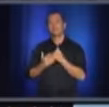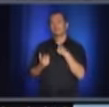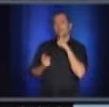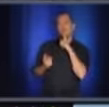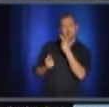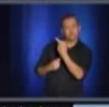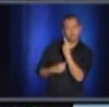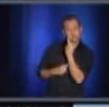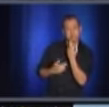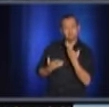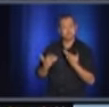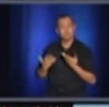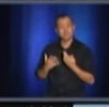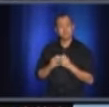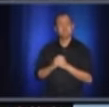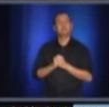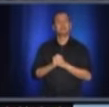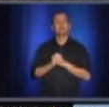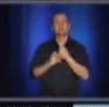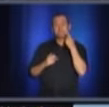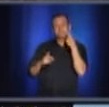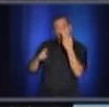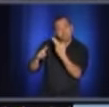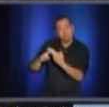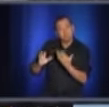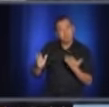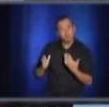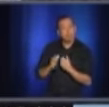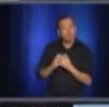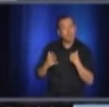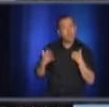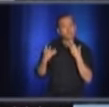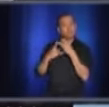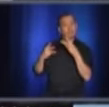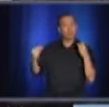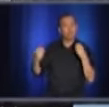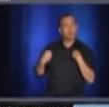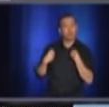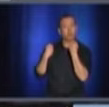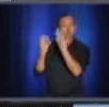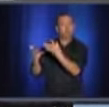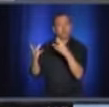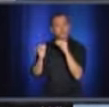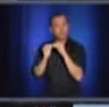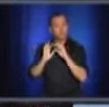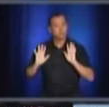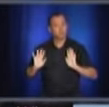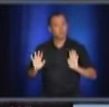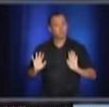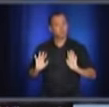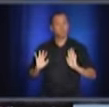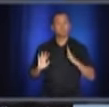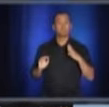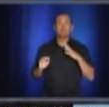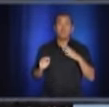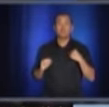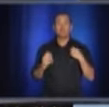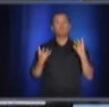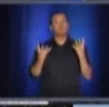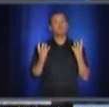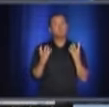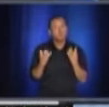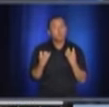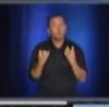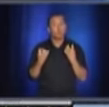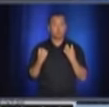si ça allait venir de vous, mais j'aime mieux pas donner de chiffres. Mais je sais, la chose qu'on veut, c'est qu'il soit le plus bas possible.